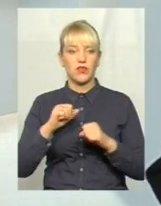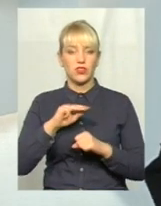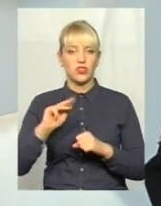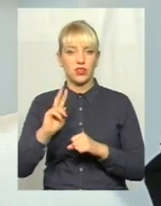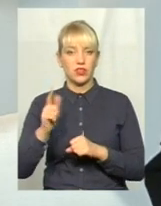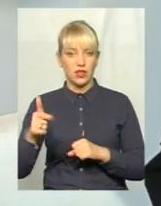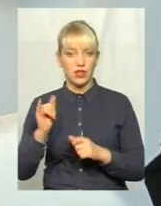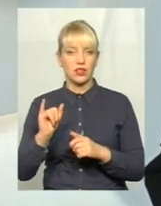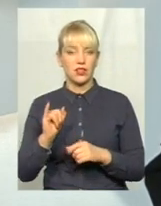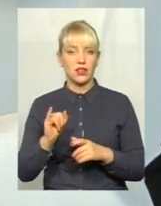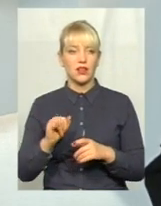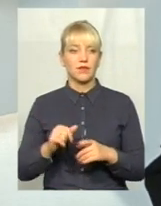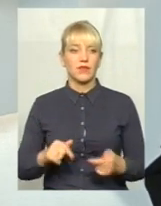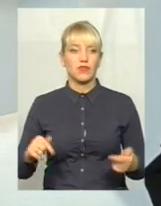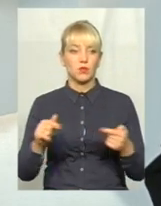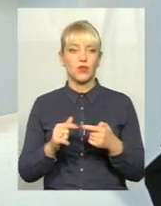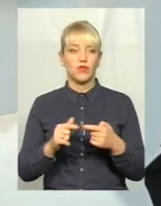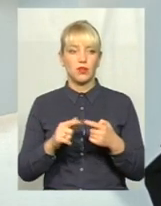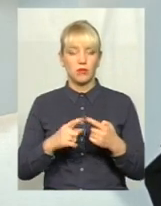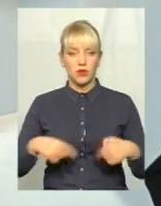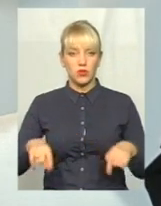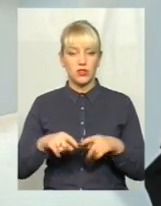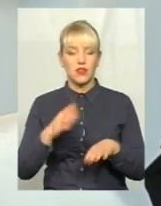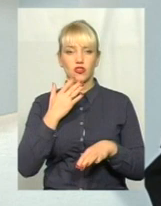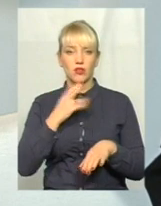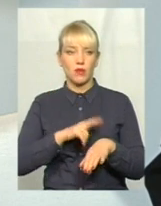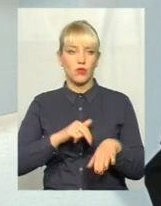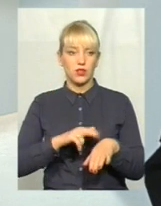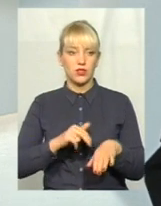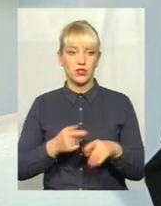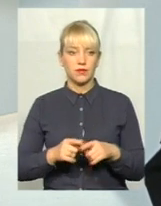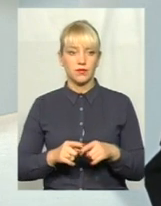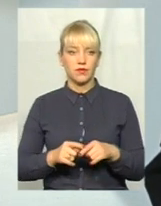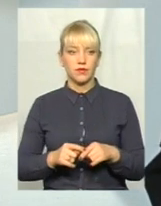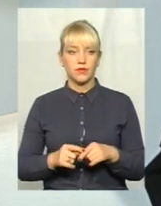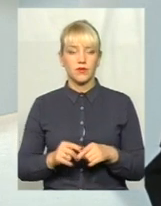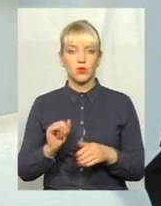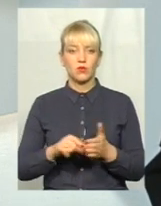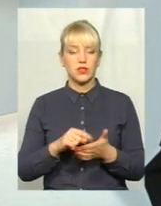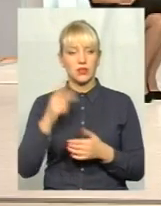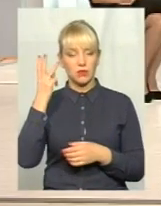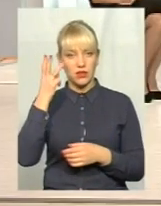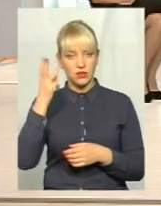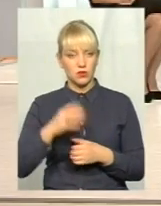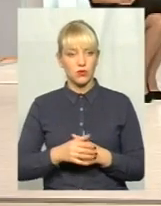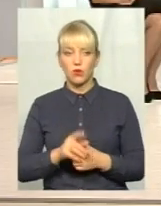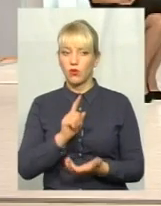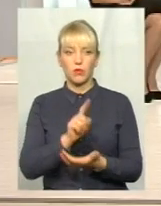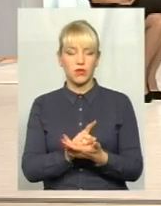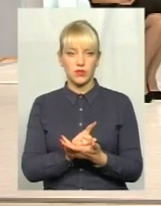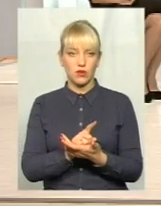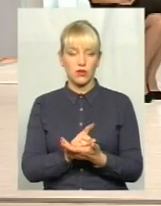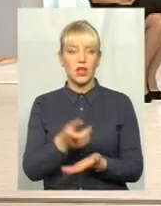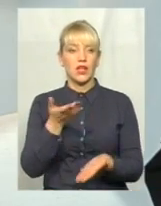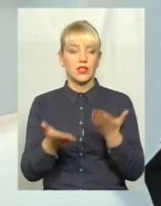відповідно з відповідним підрозділом національної поліції, тобто з патрульної поліції у місті Хмельницьк. В обов'язковому порядку.